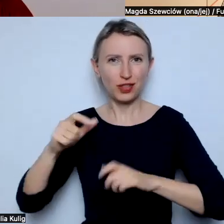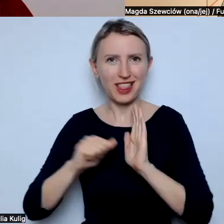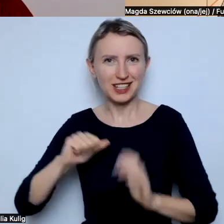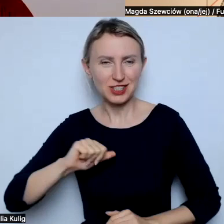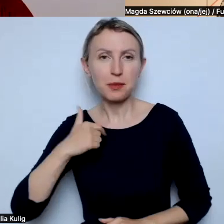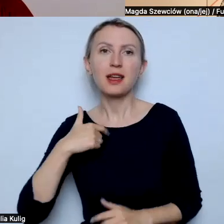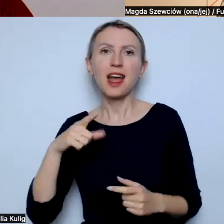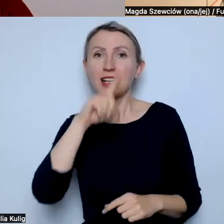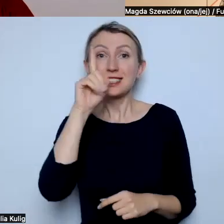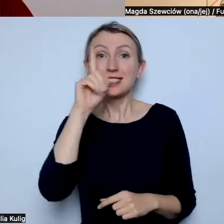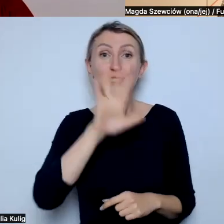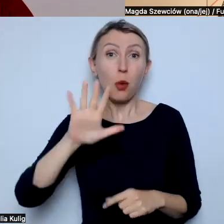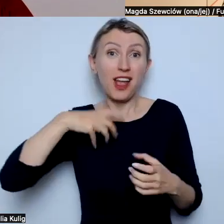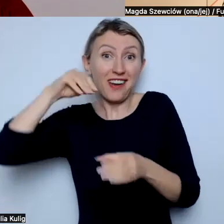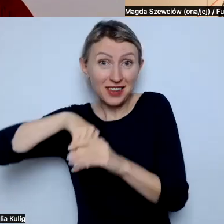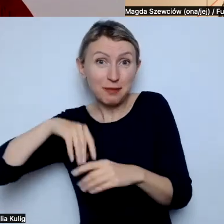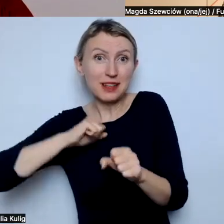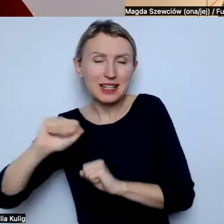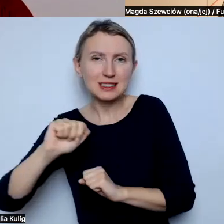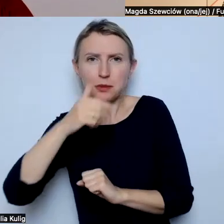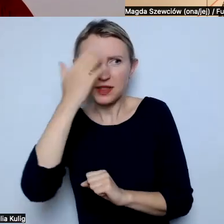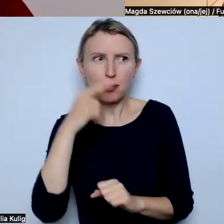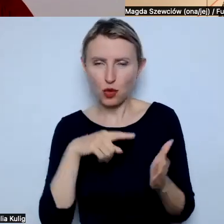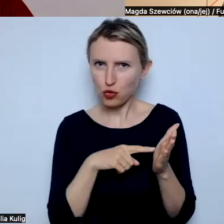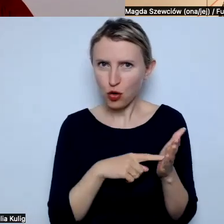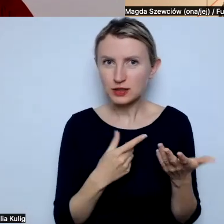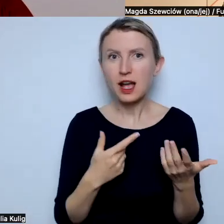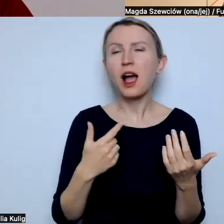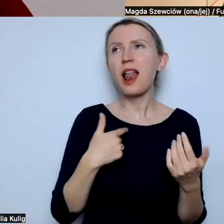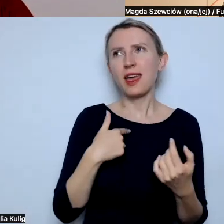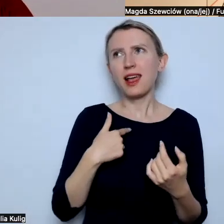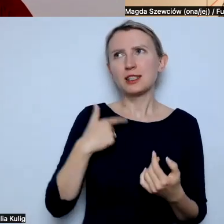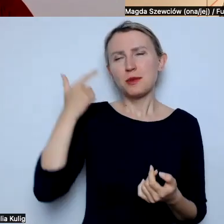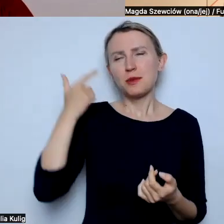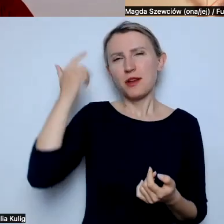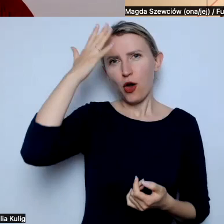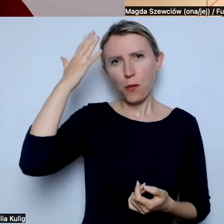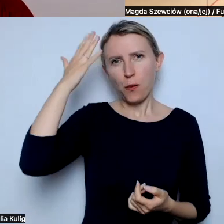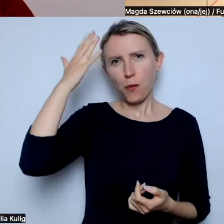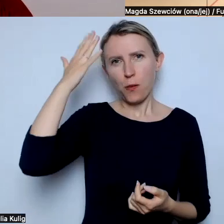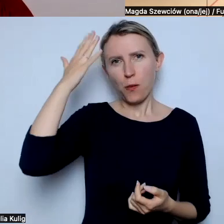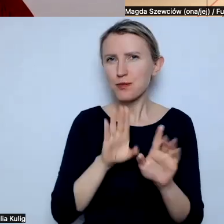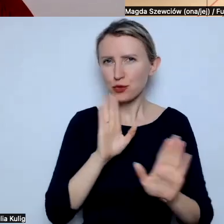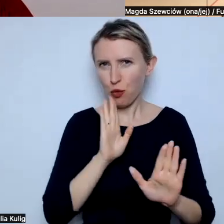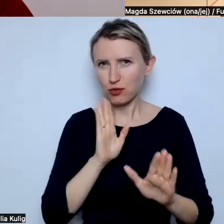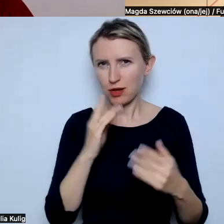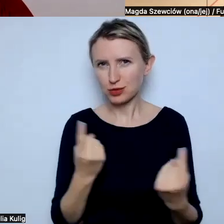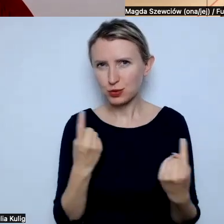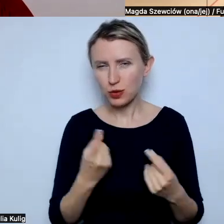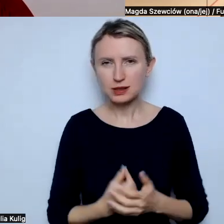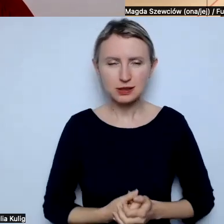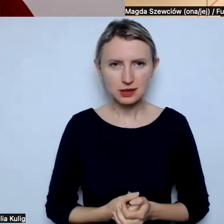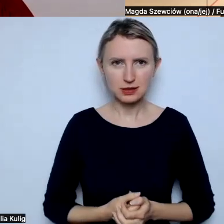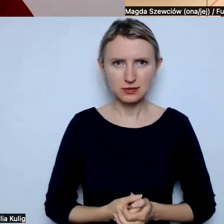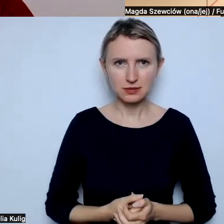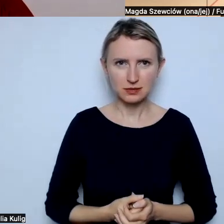społeczności. Nie wiem, czy ta osoba miała na myśli, natomiast ja też sobie tak wyobrażam taki wariant tego pytania. No wtedy